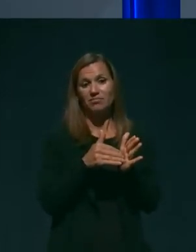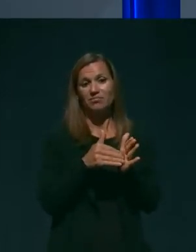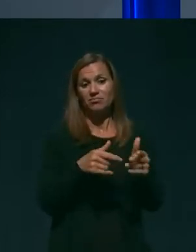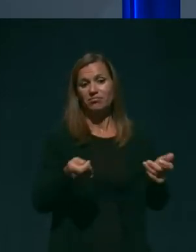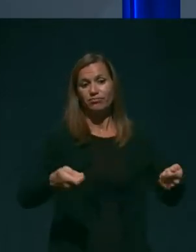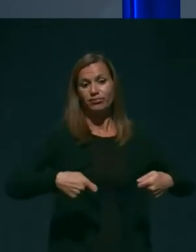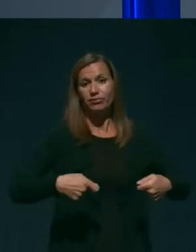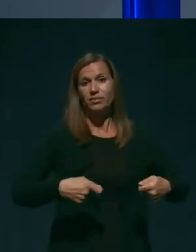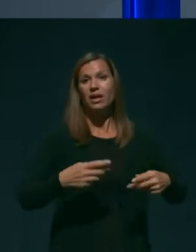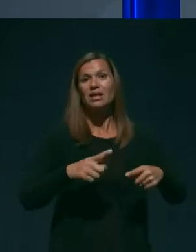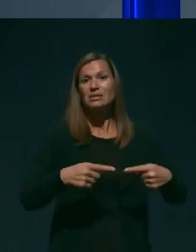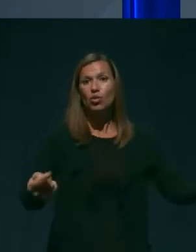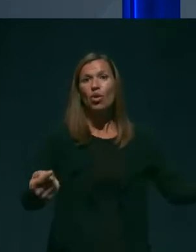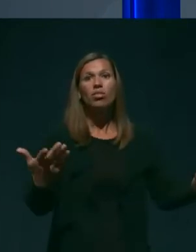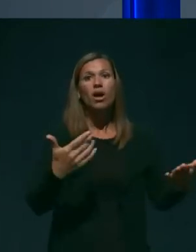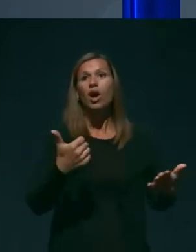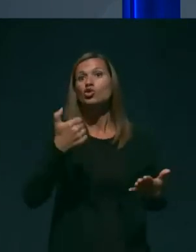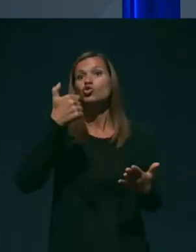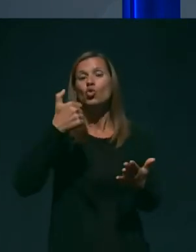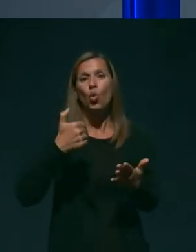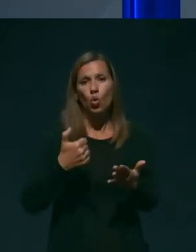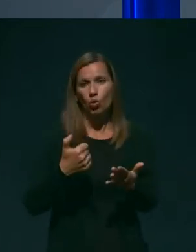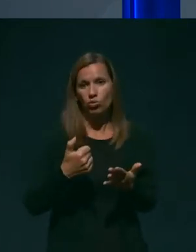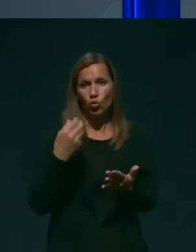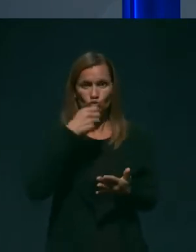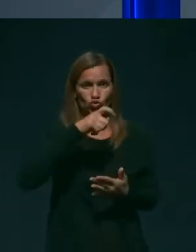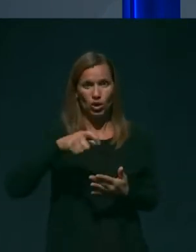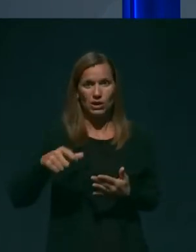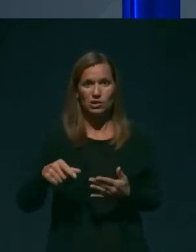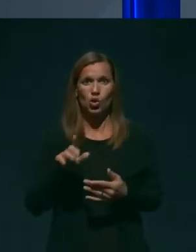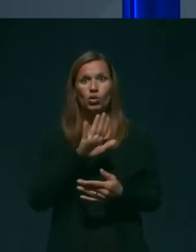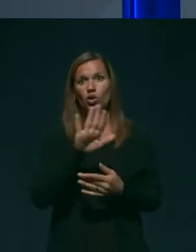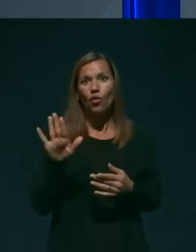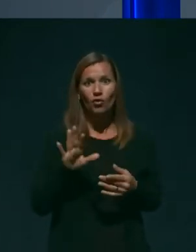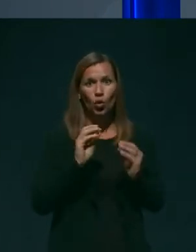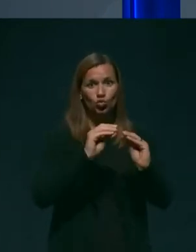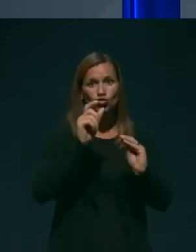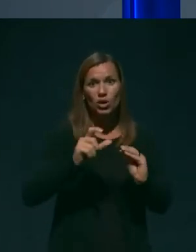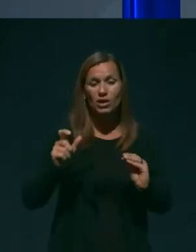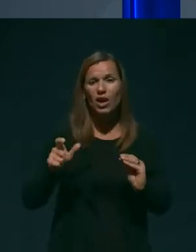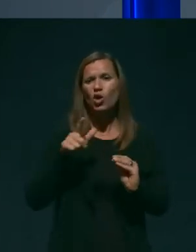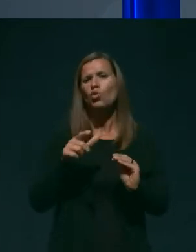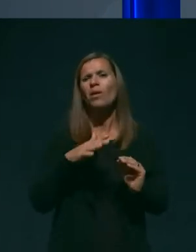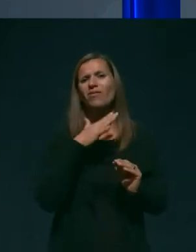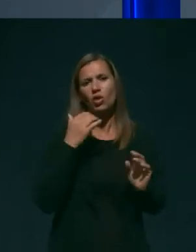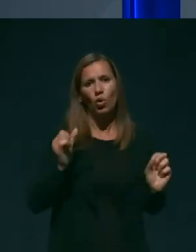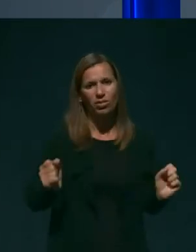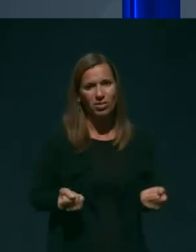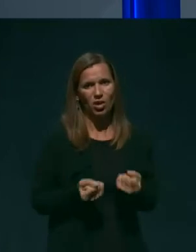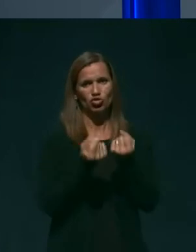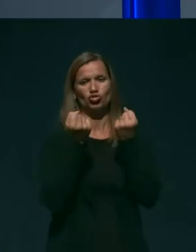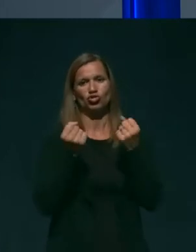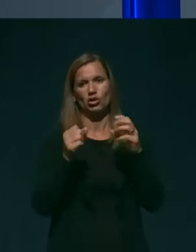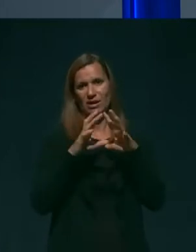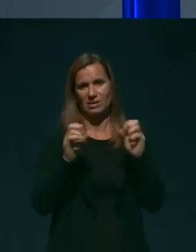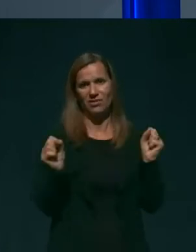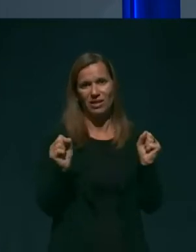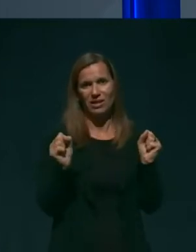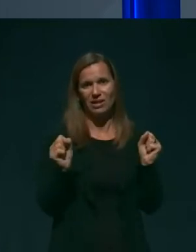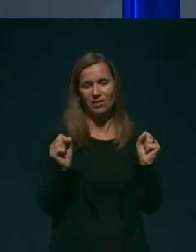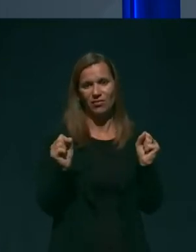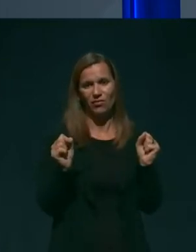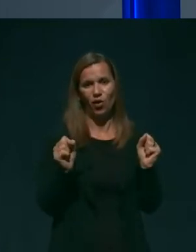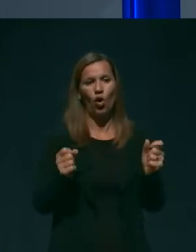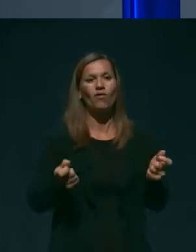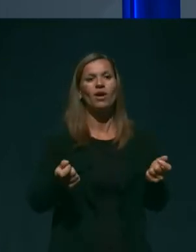nekaj 100 učencev in seveda tudi njihovih učiteljev, kar je pa bistveno težje izvedljivo in virusa